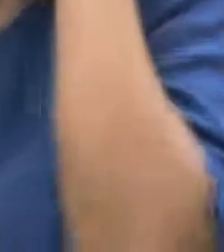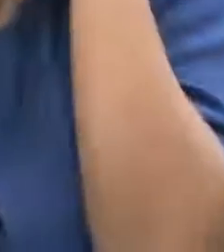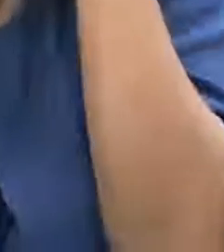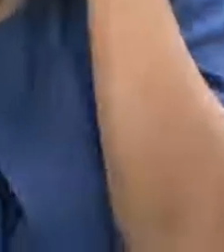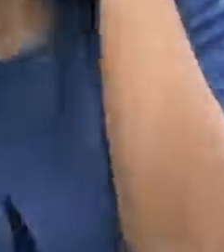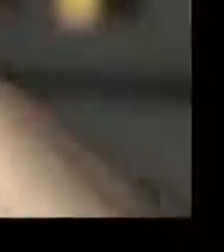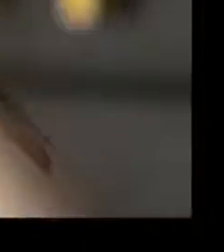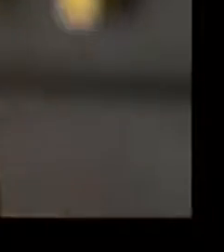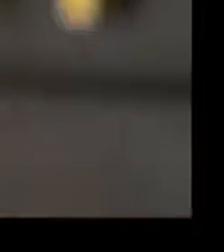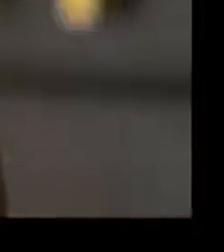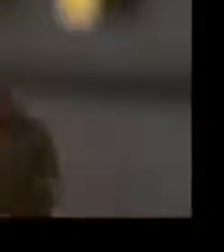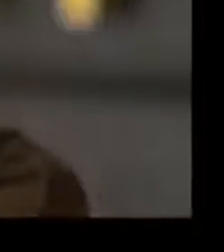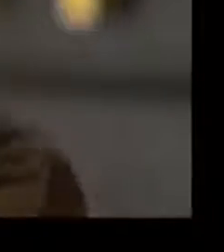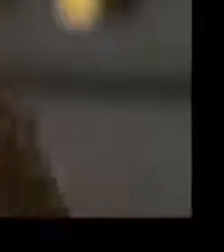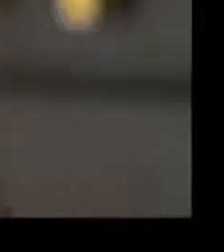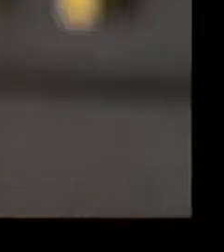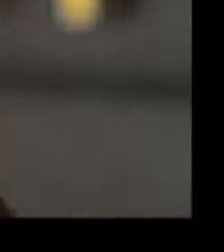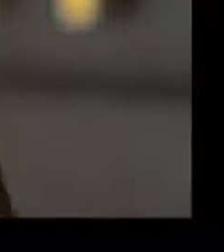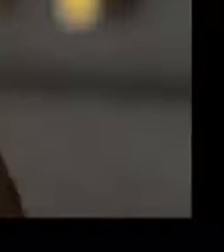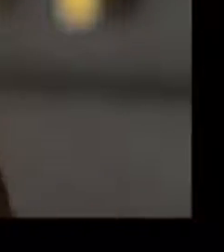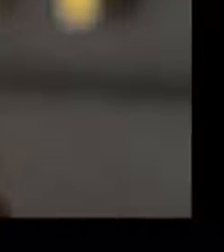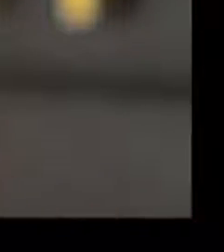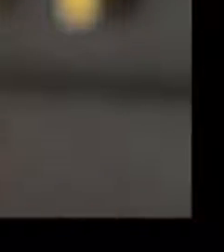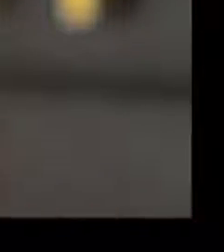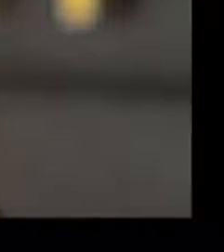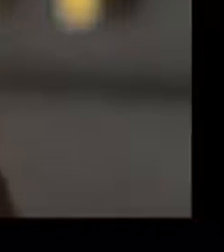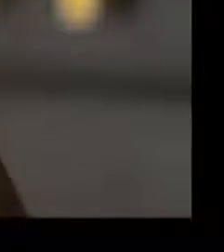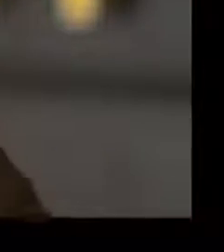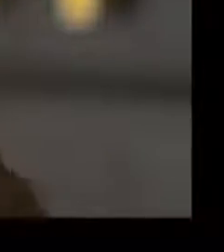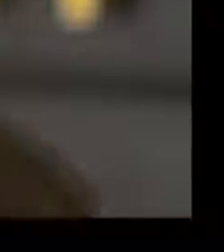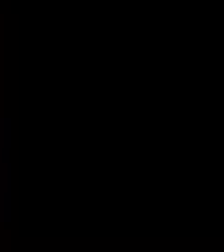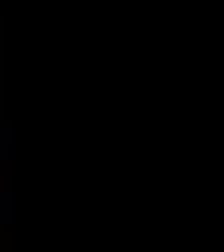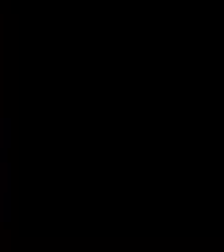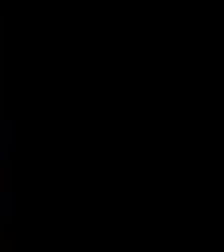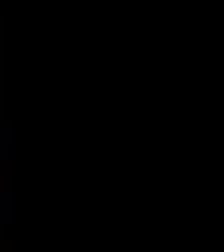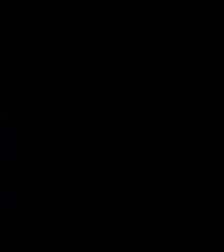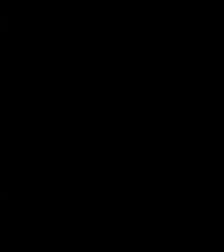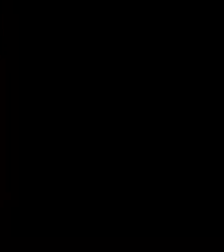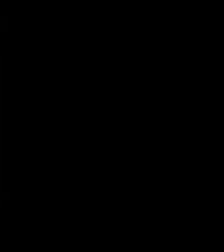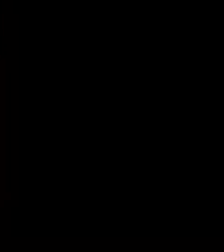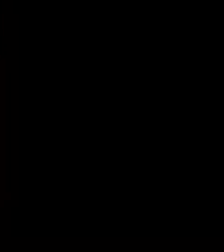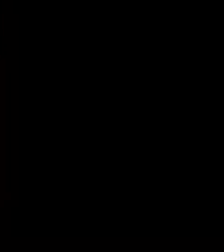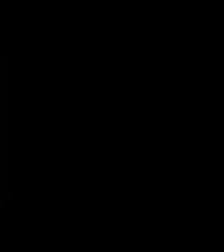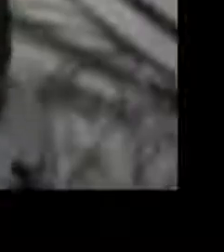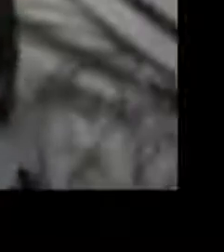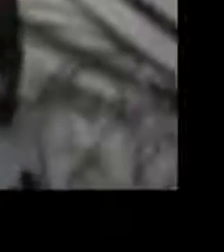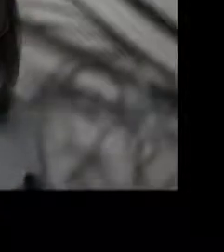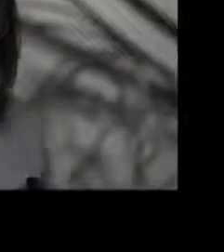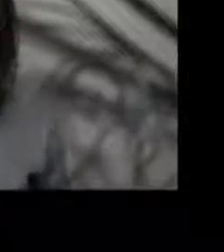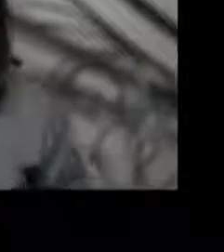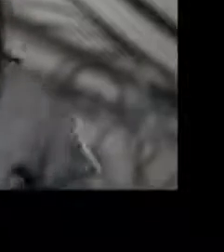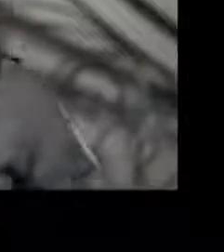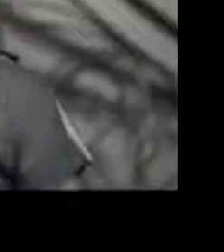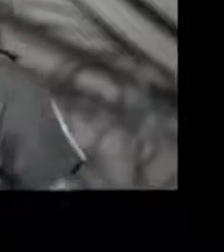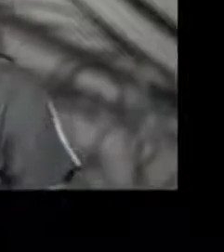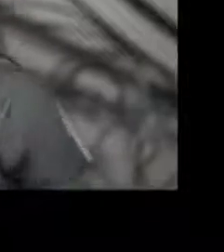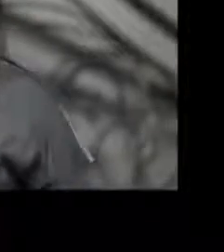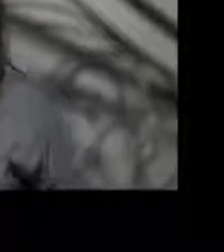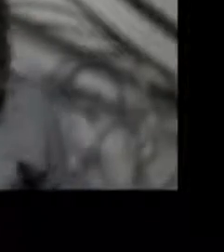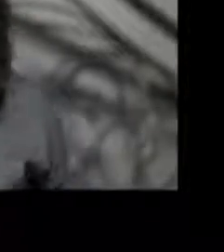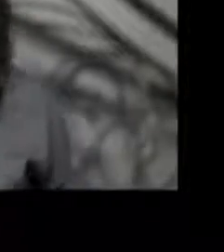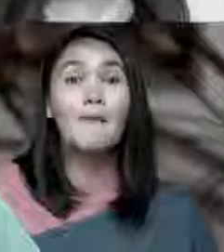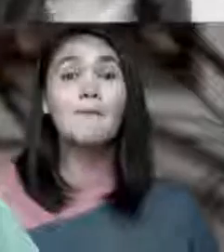wajaraku Cuci tanganmu selamaku Kita raih bahagia dengan iman